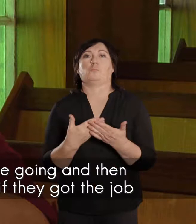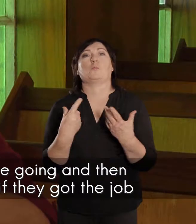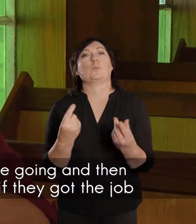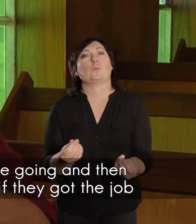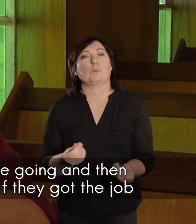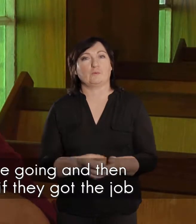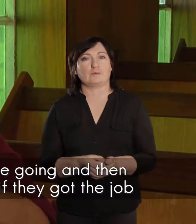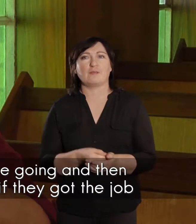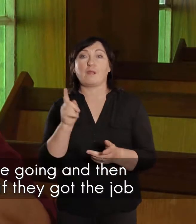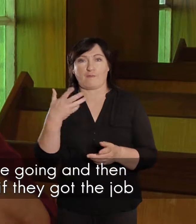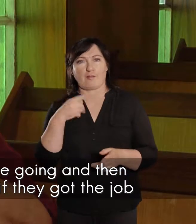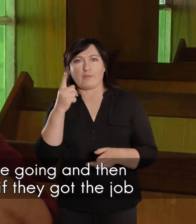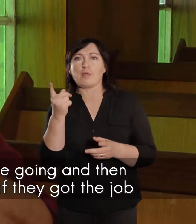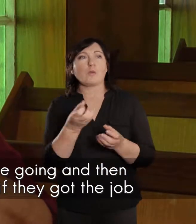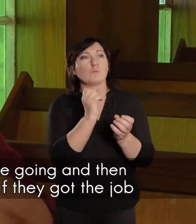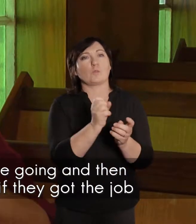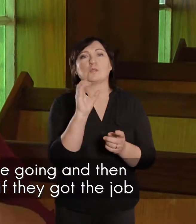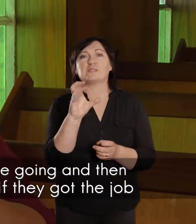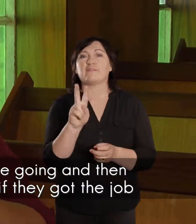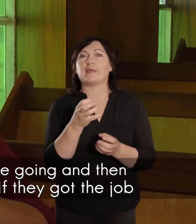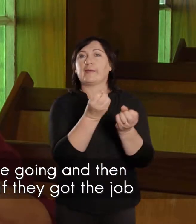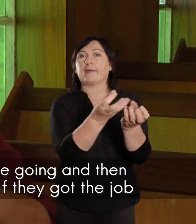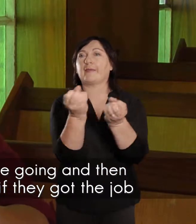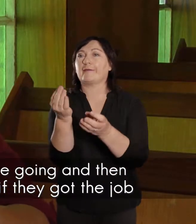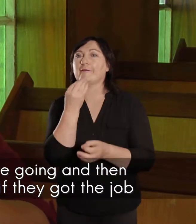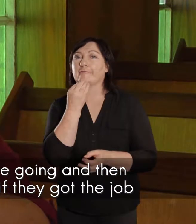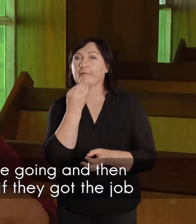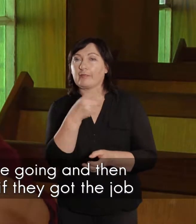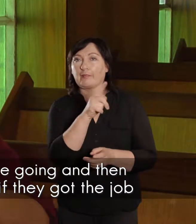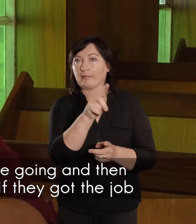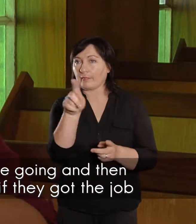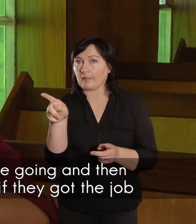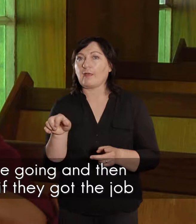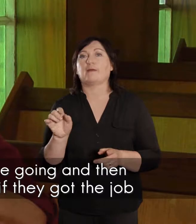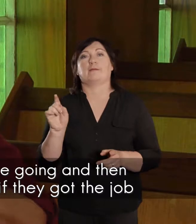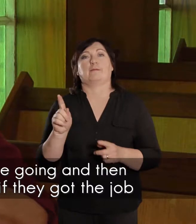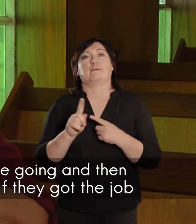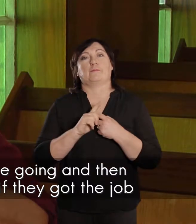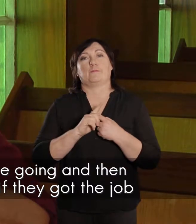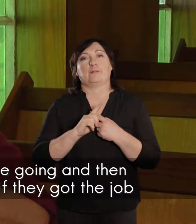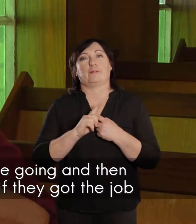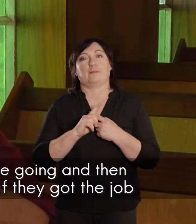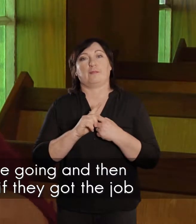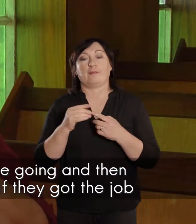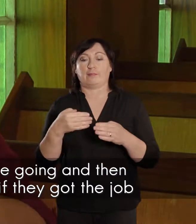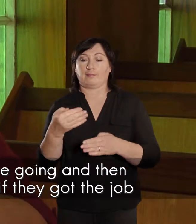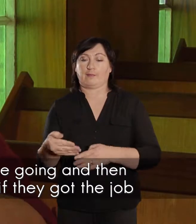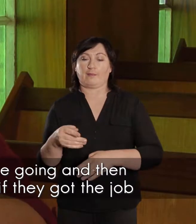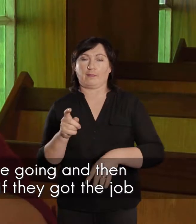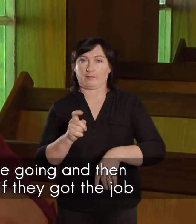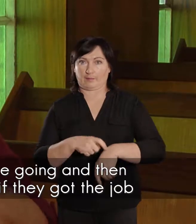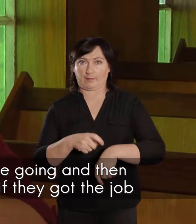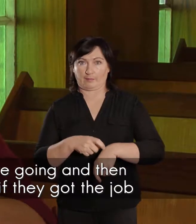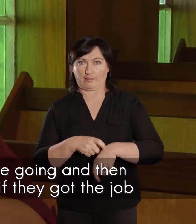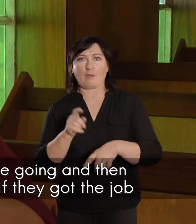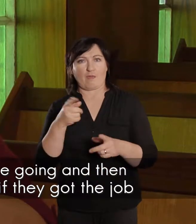Waar gaan jy dit ingooi, dan dulle, Dominie verduidelijk, ons gaan het daar ingooi, en daar ingooi, en Dominie het, na een tijd, het